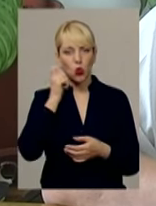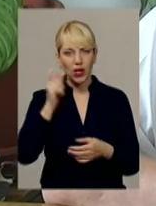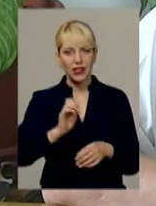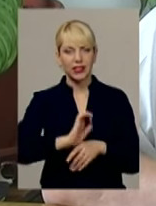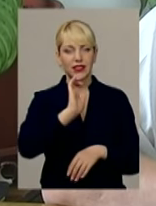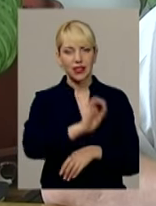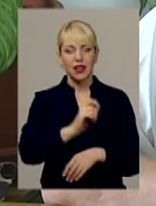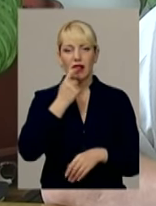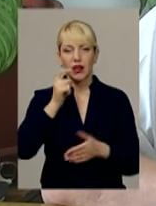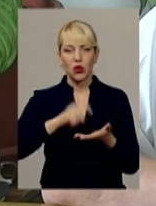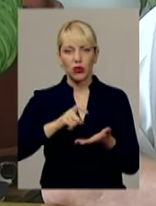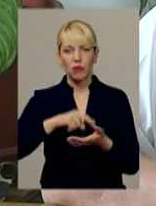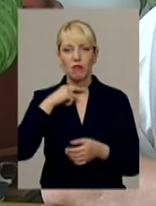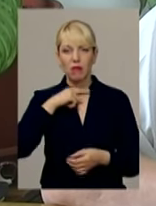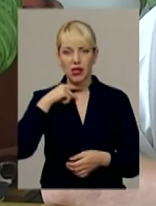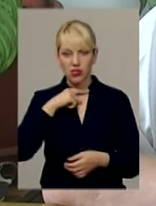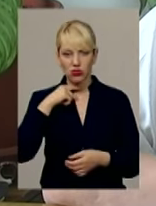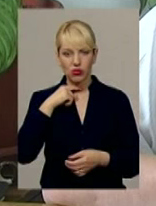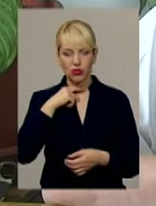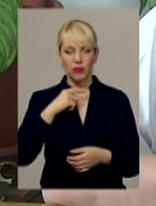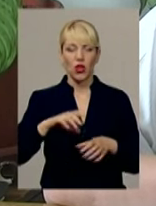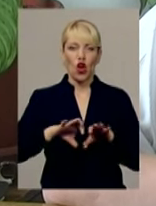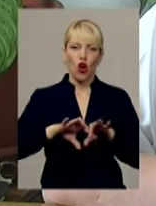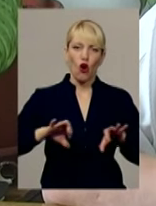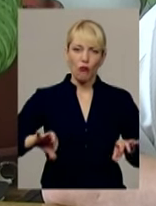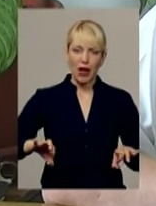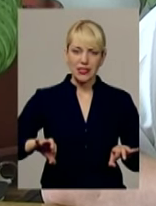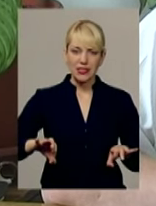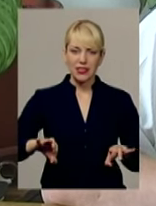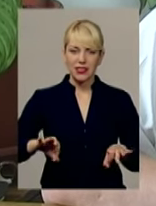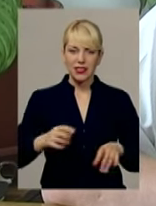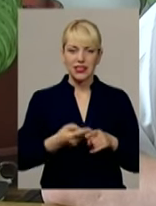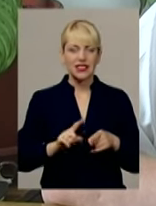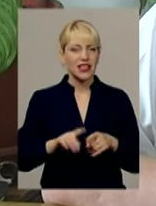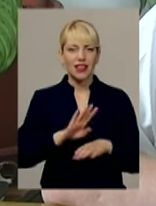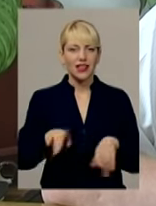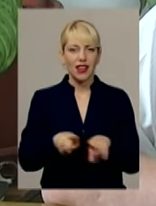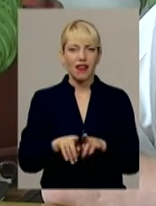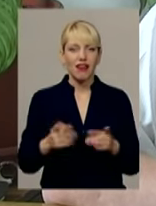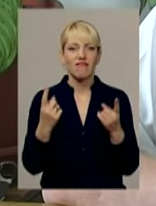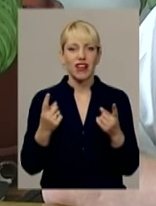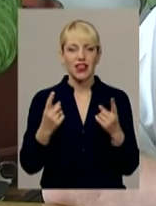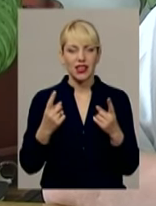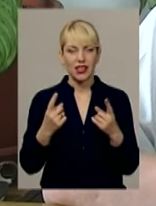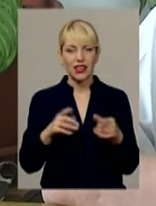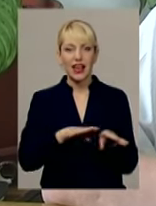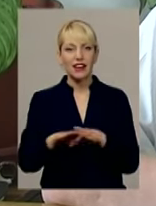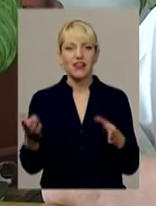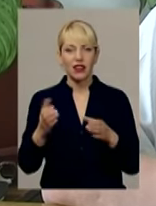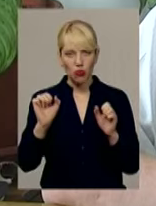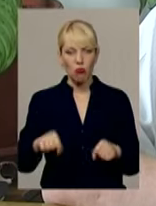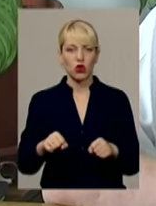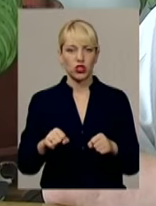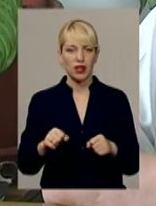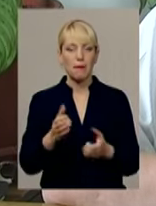птиці з м'ясових продуктів. Деякі види кулбас, це не такий великий рівень, який ми можемо мати.